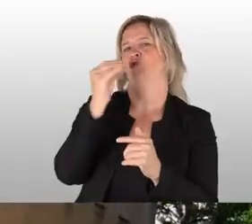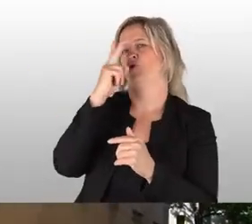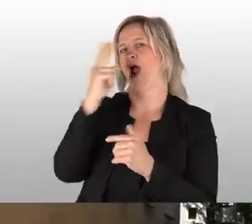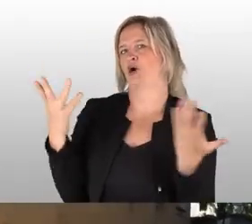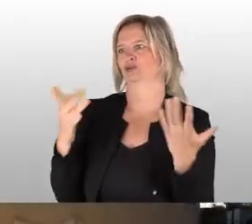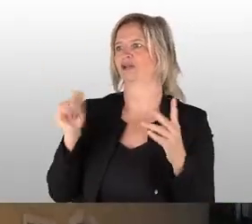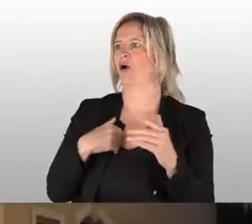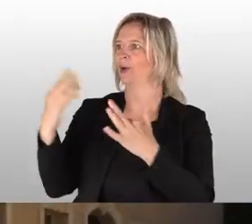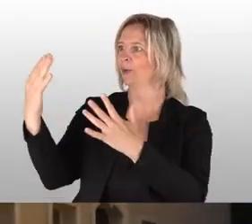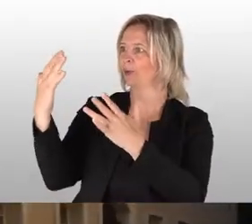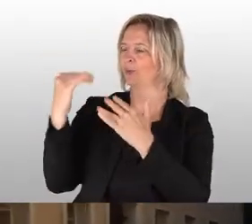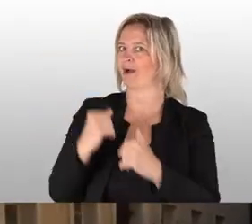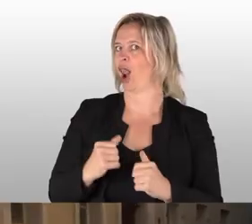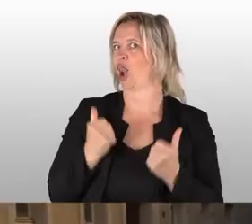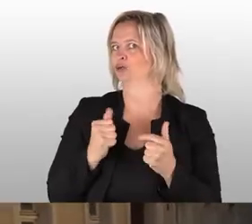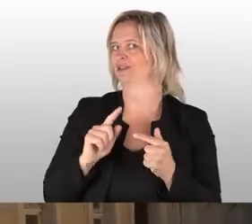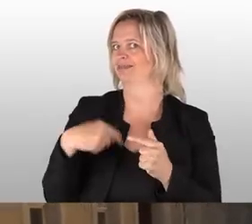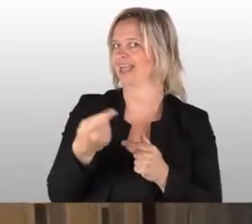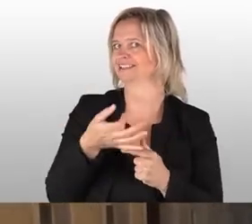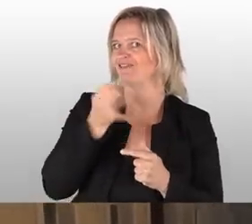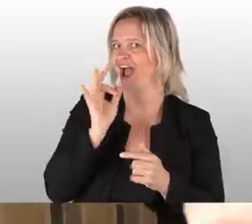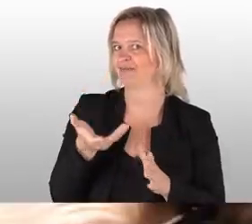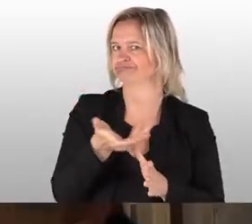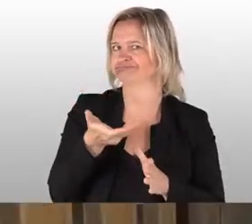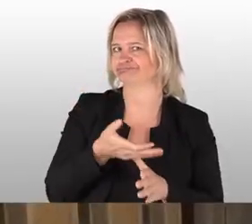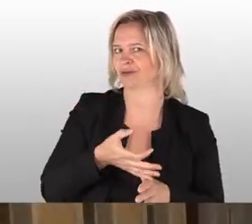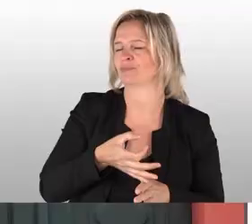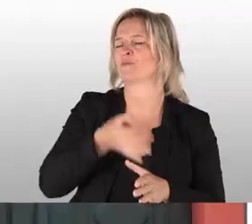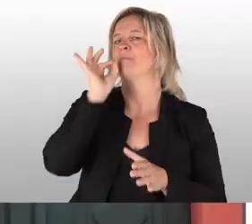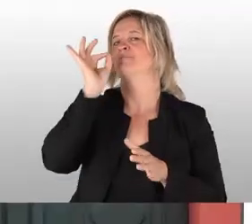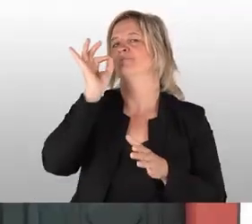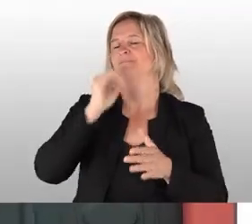aus und macht natürlich zweitens gleich Laune auf den nächsten Schoppen Wein.